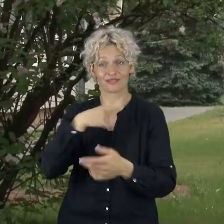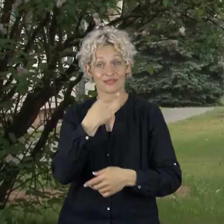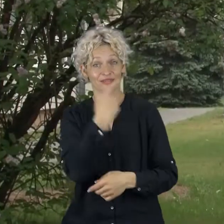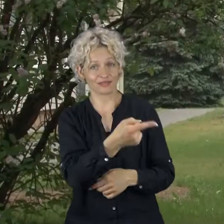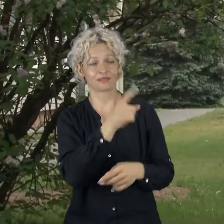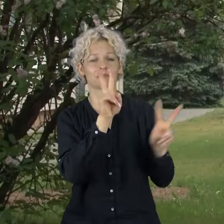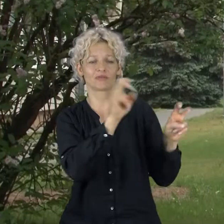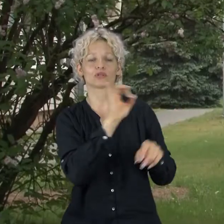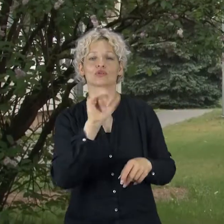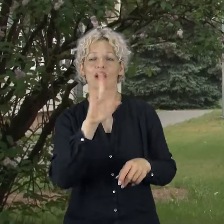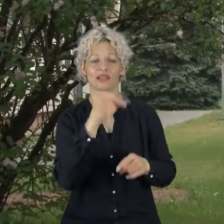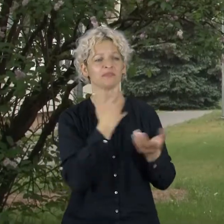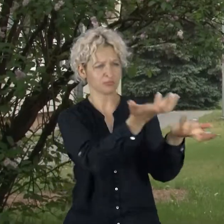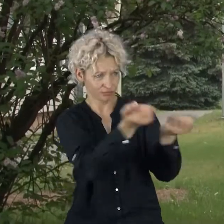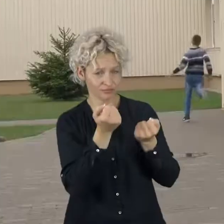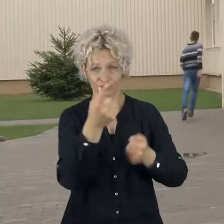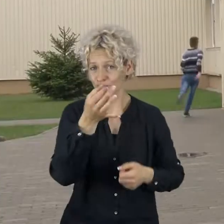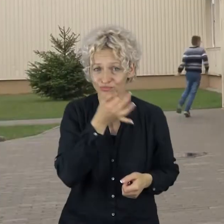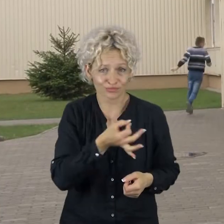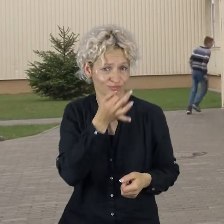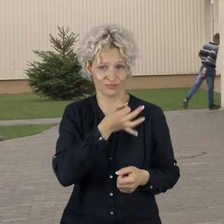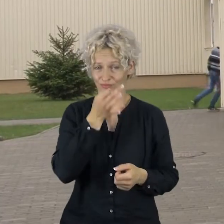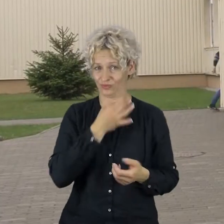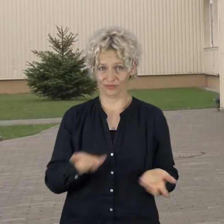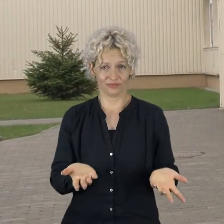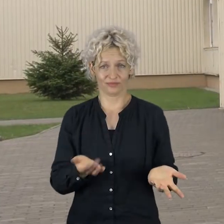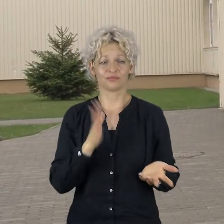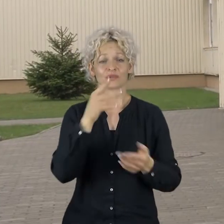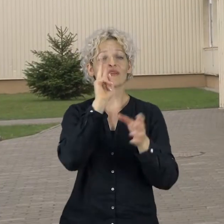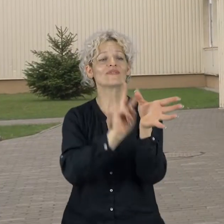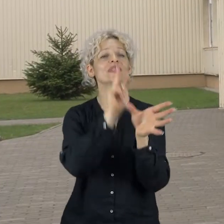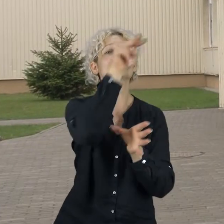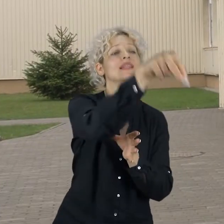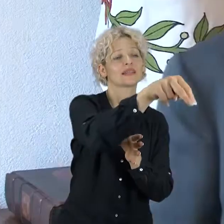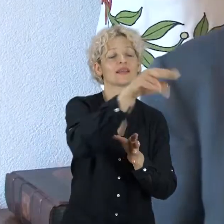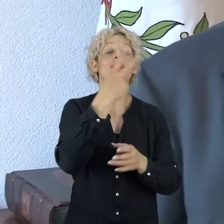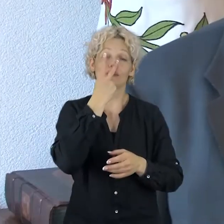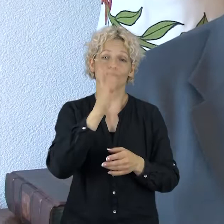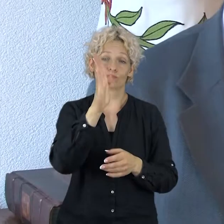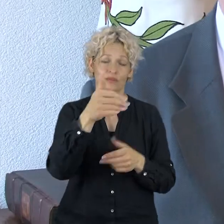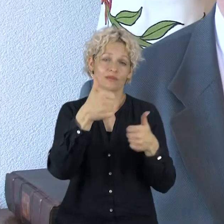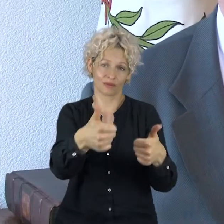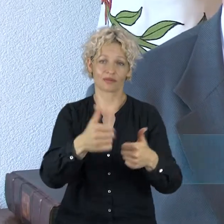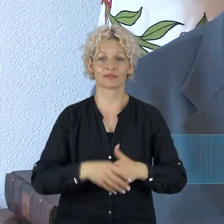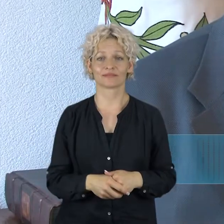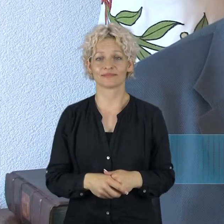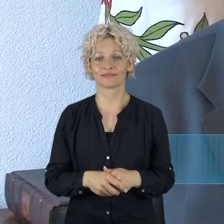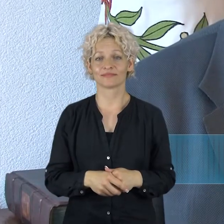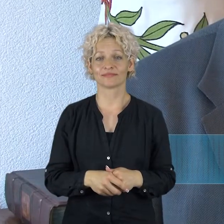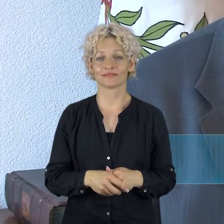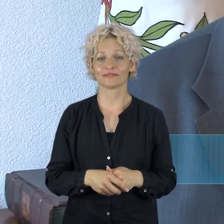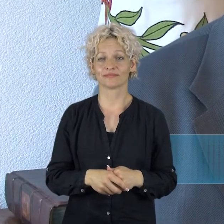kaip šaltinis funkcijonos po perimimo, vizija panašu jau turi. Mes kalbame apie du objektus, kurie